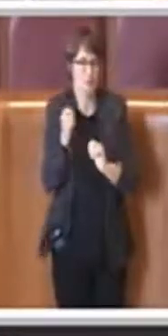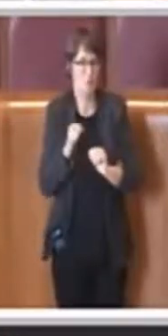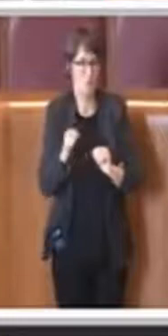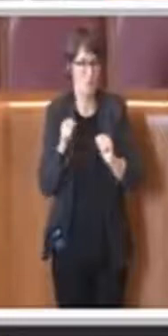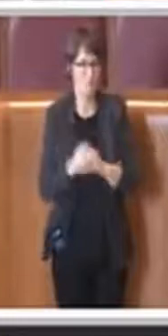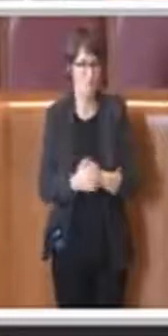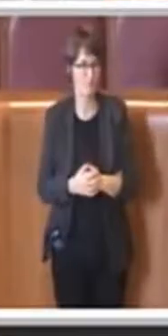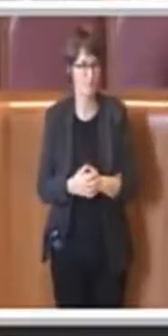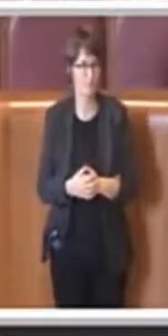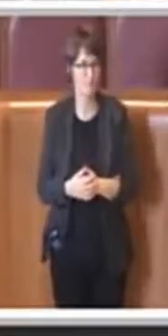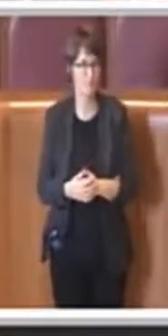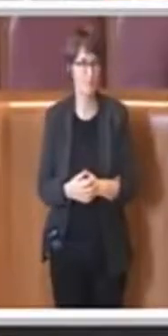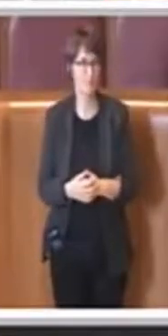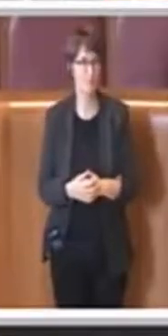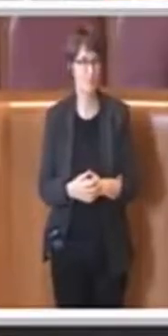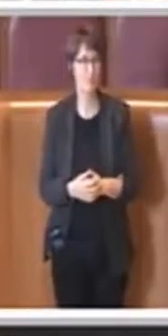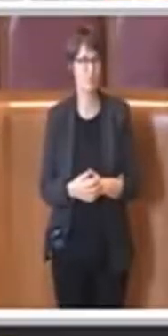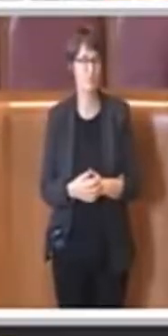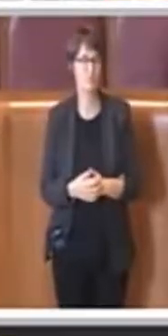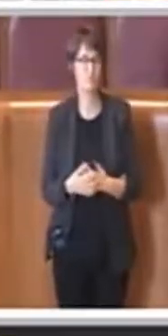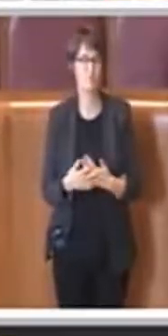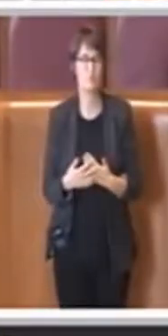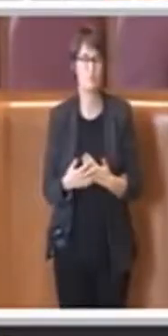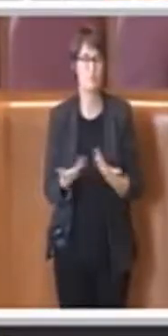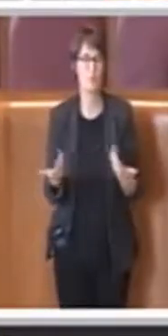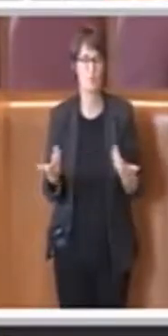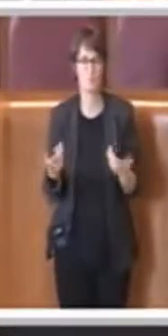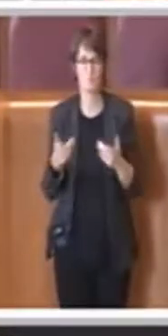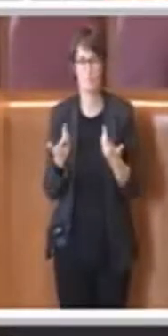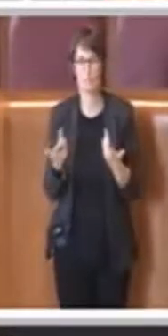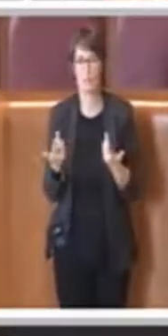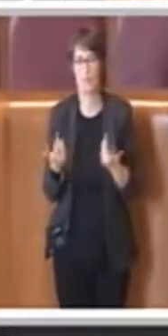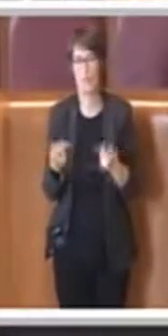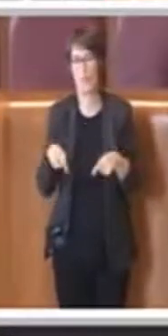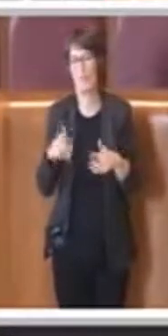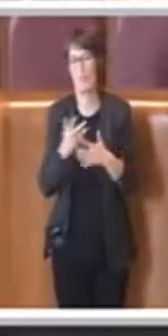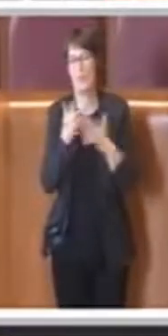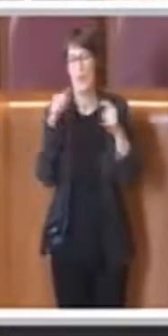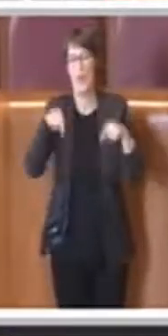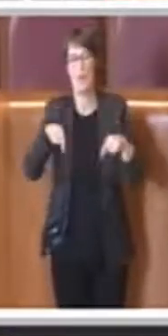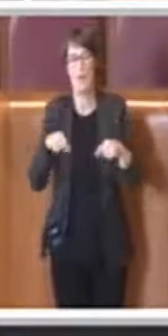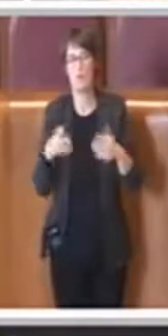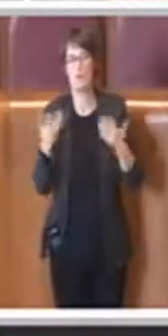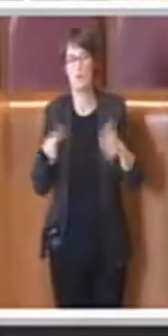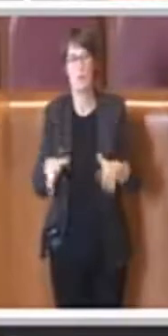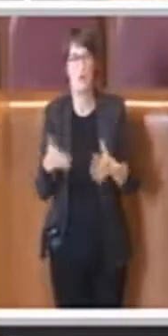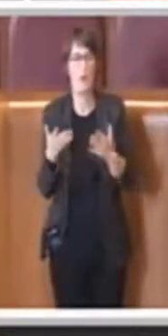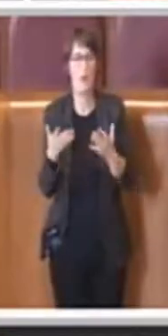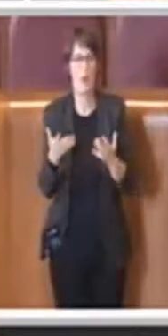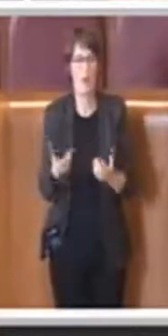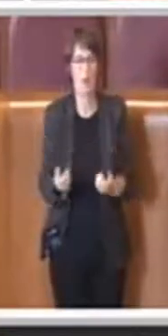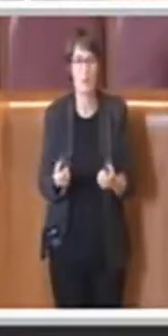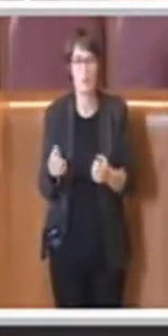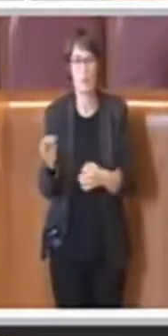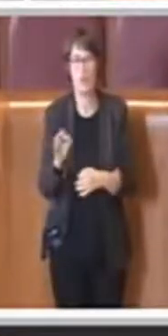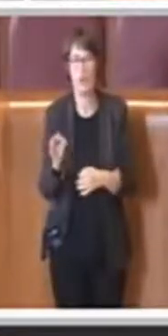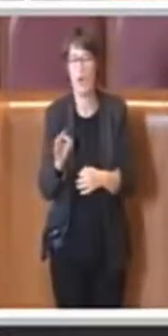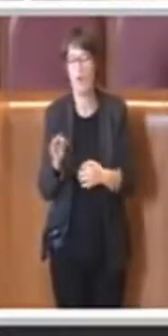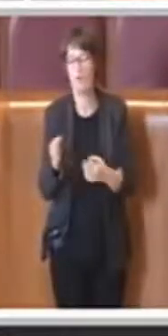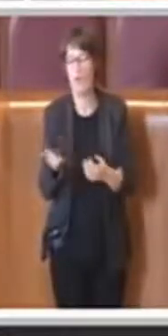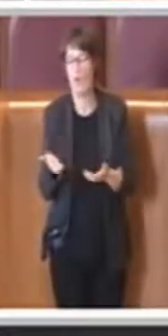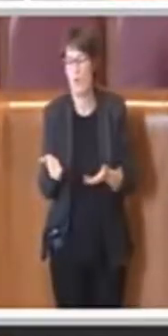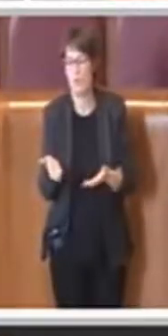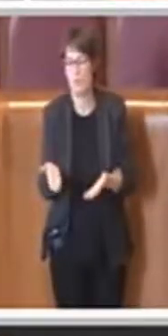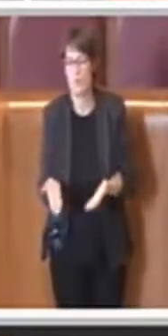questo come una forma già attuata o non attuata perché si stanno ridisegnando